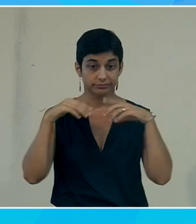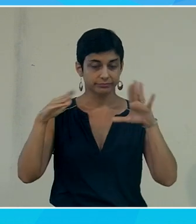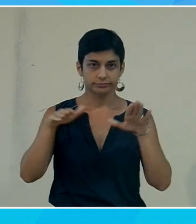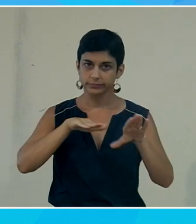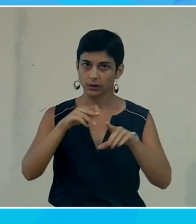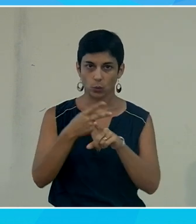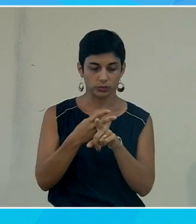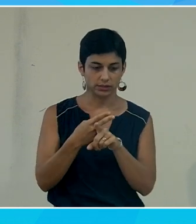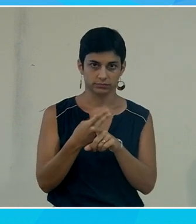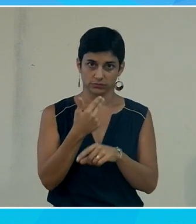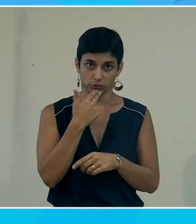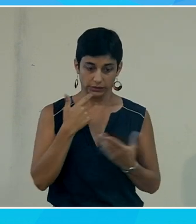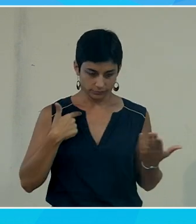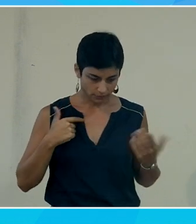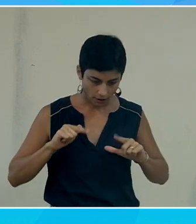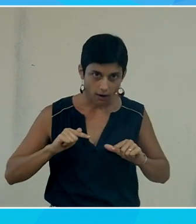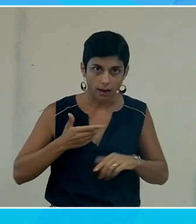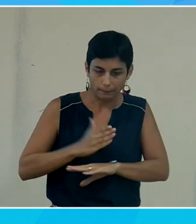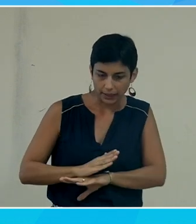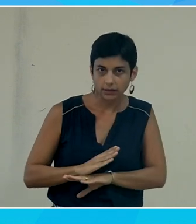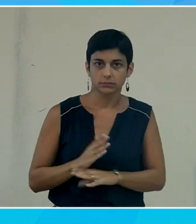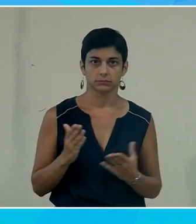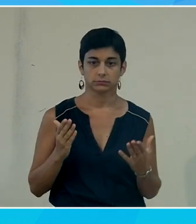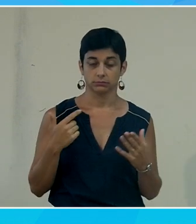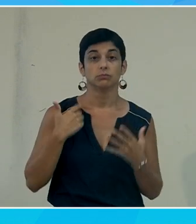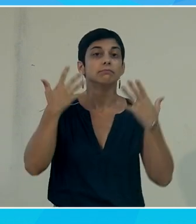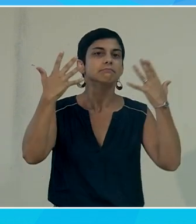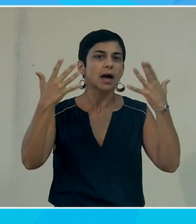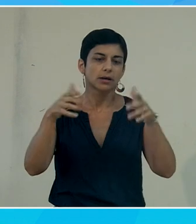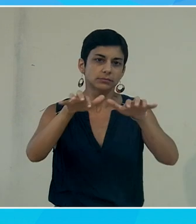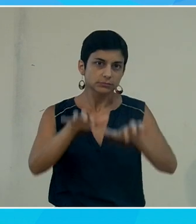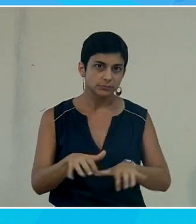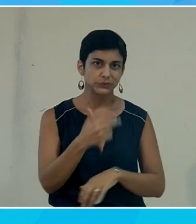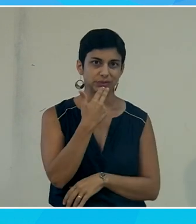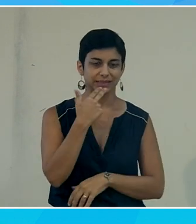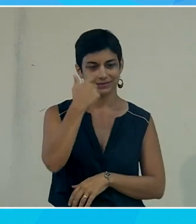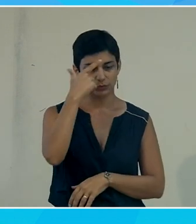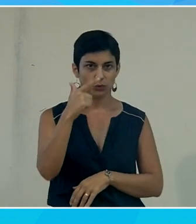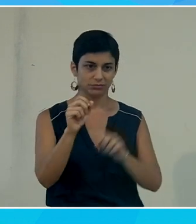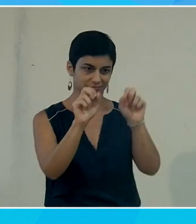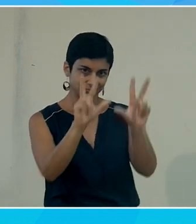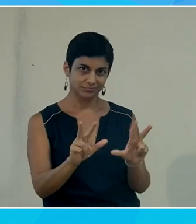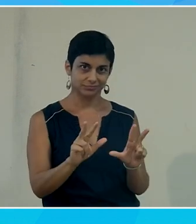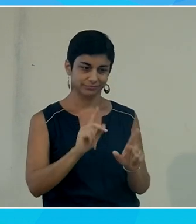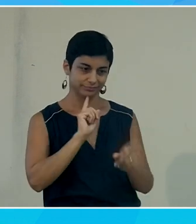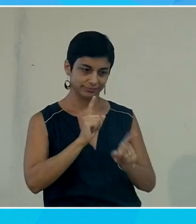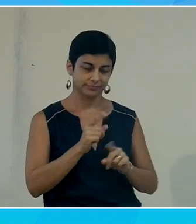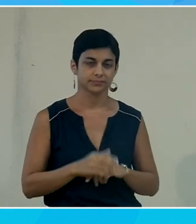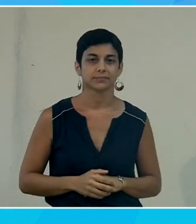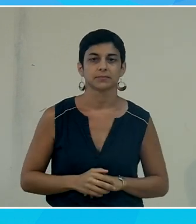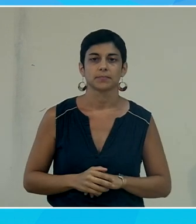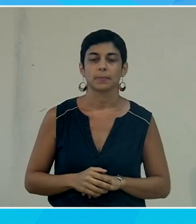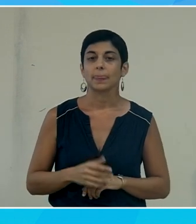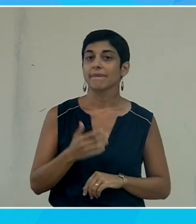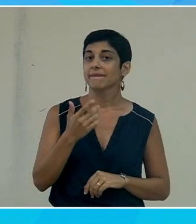vais utiliser les mécanismes dont je dispose moi en tant qu'humain pour pouvoir interagir avec le système technique. Et donc, en définitive,